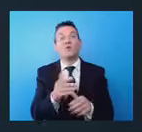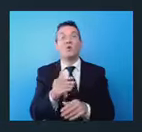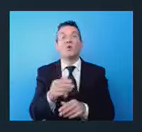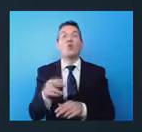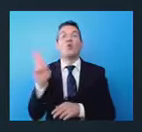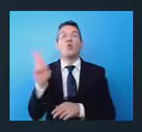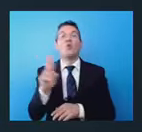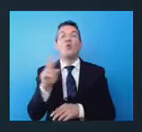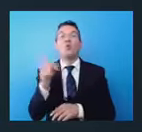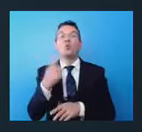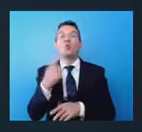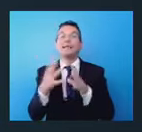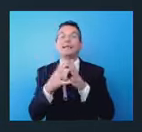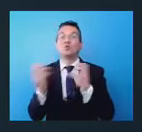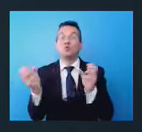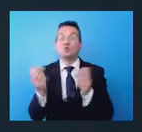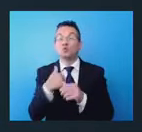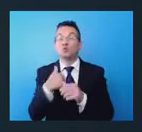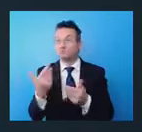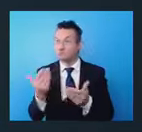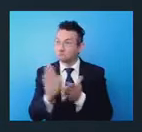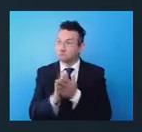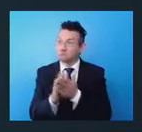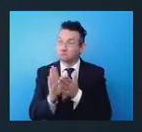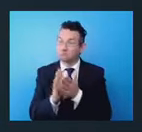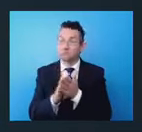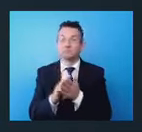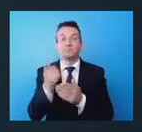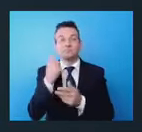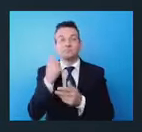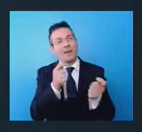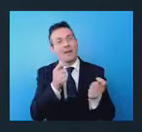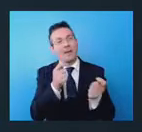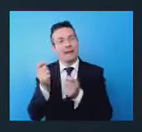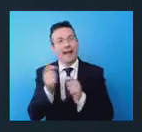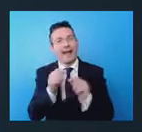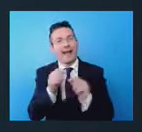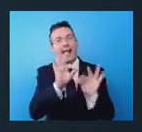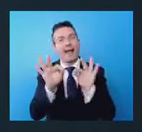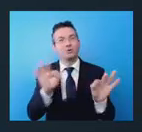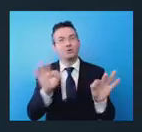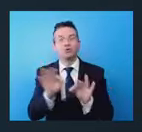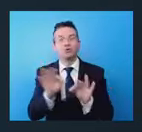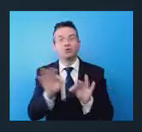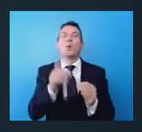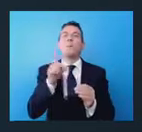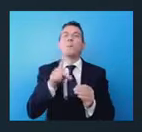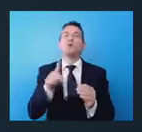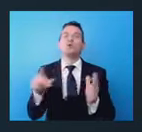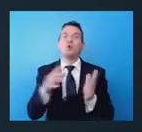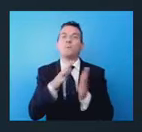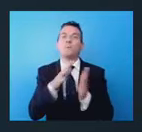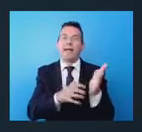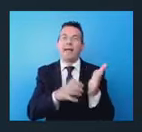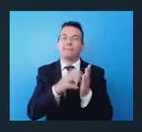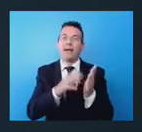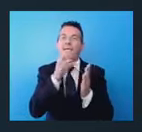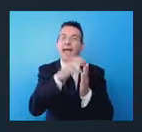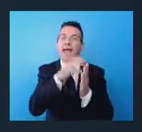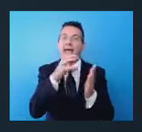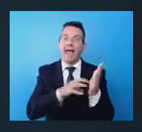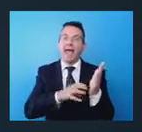già mappato che in ogni area del position paper ci sono già delle